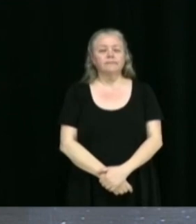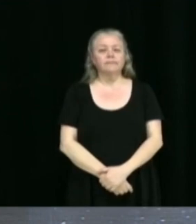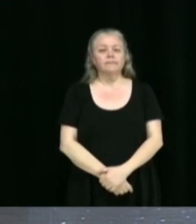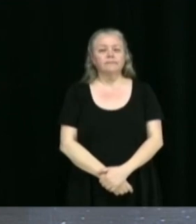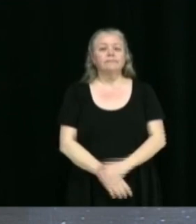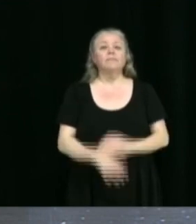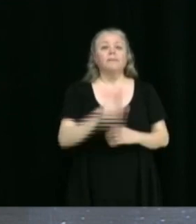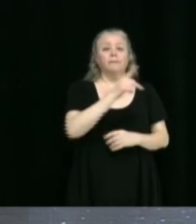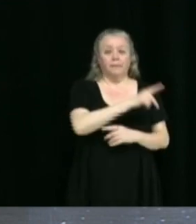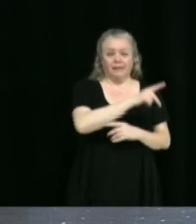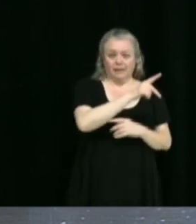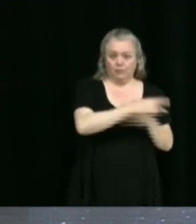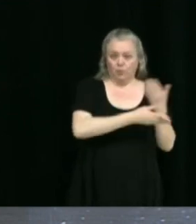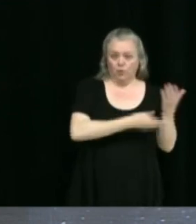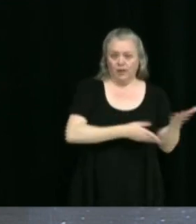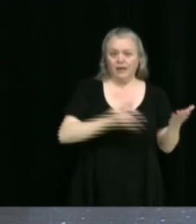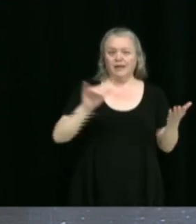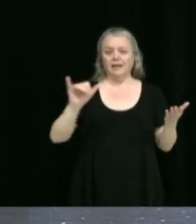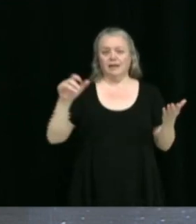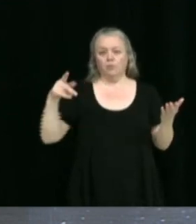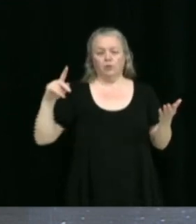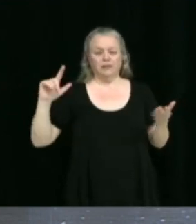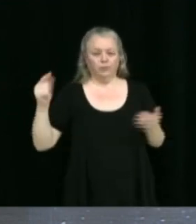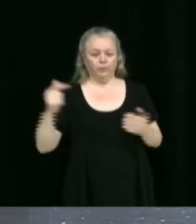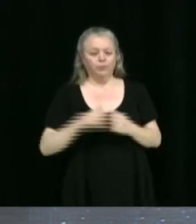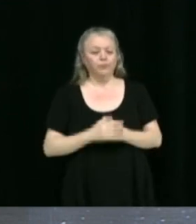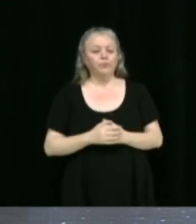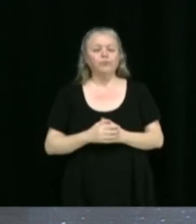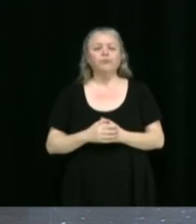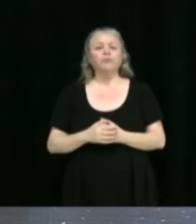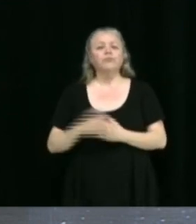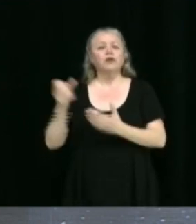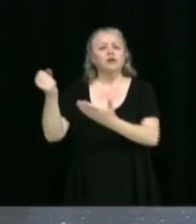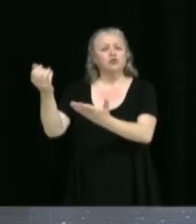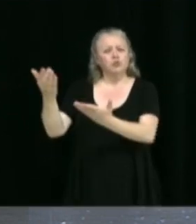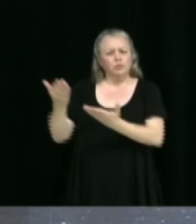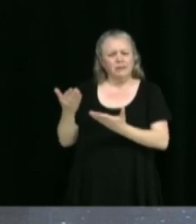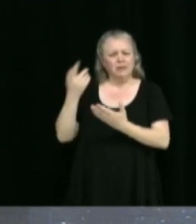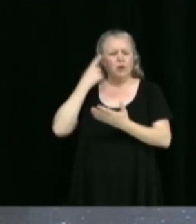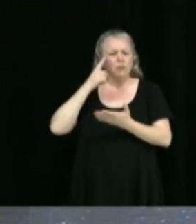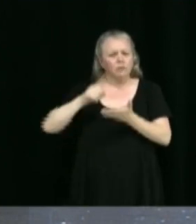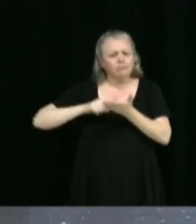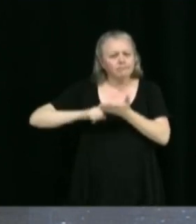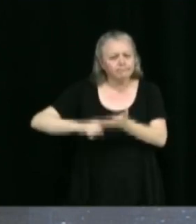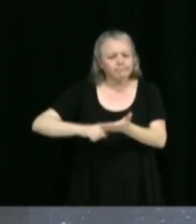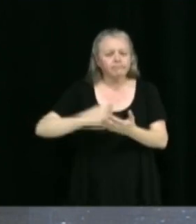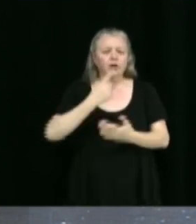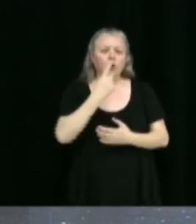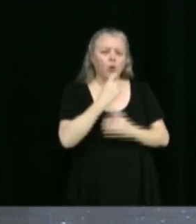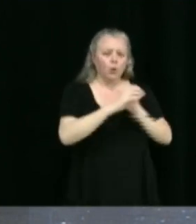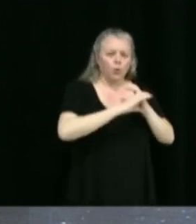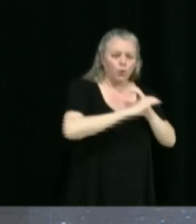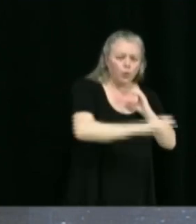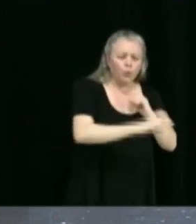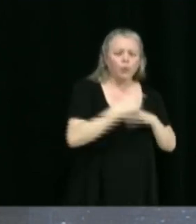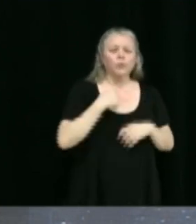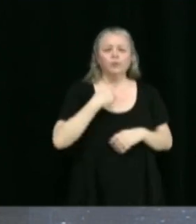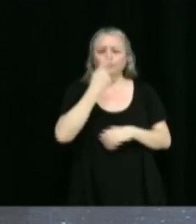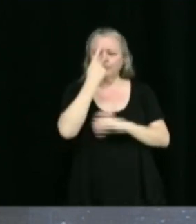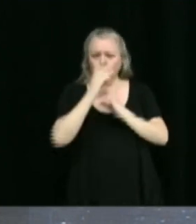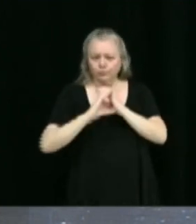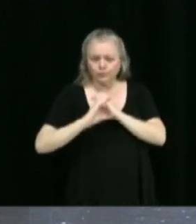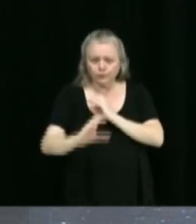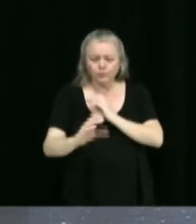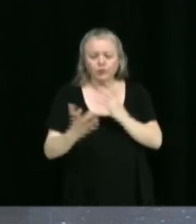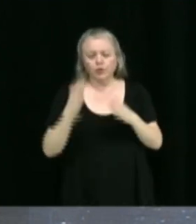Patrick Pourlin, Yannick Poisson. Soumission reçue en vue des travaux d'aqueduc, dégoût et de voiries sur la rue Piché entre le